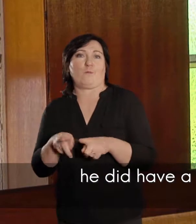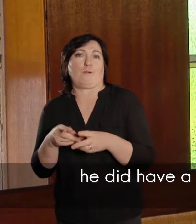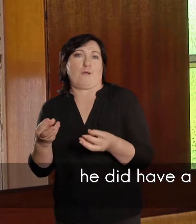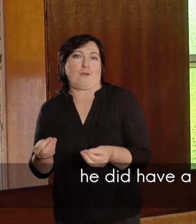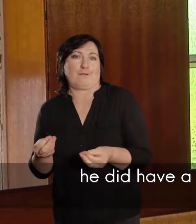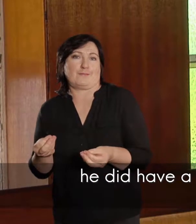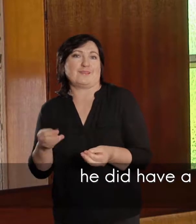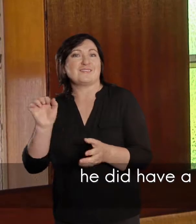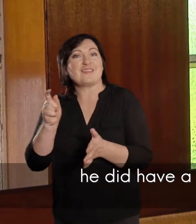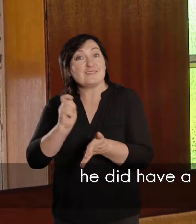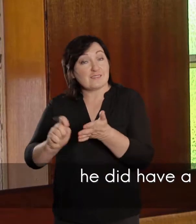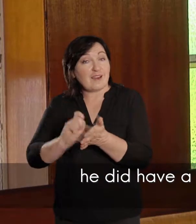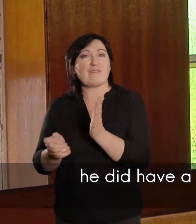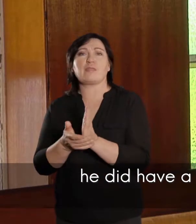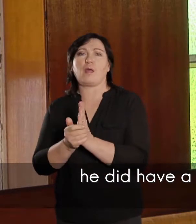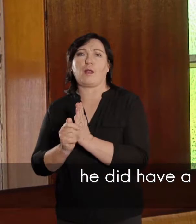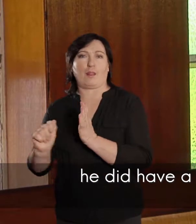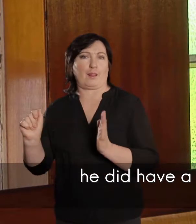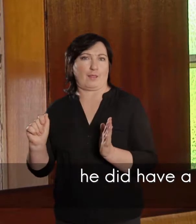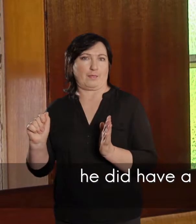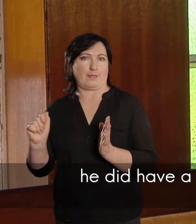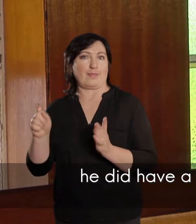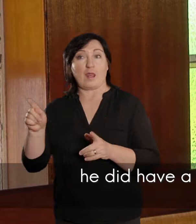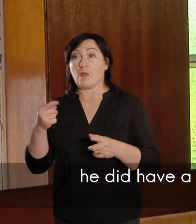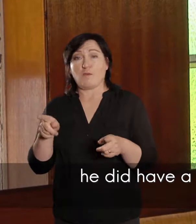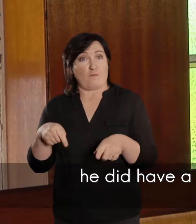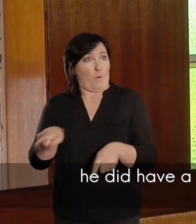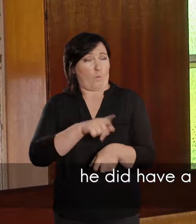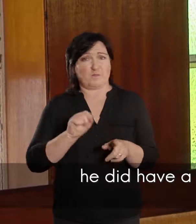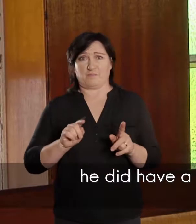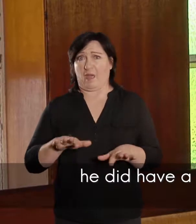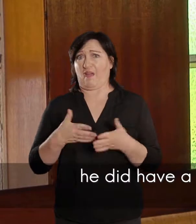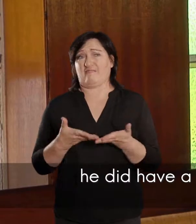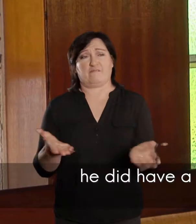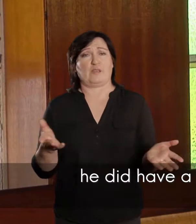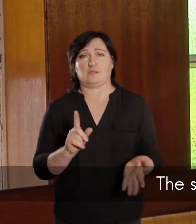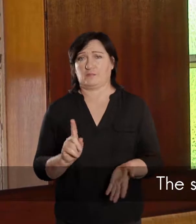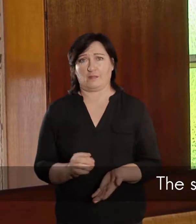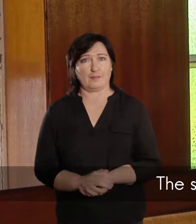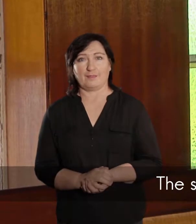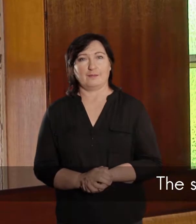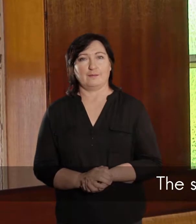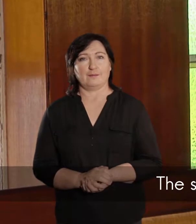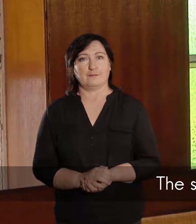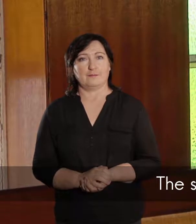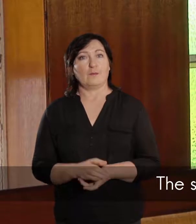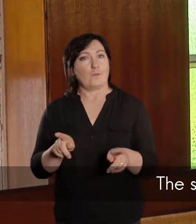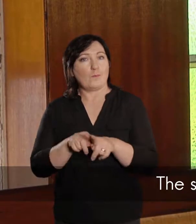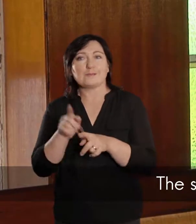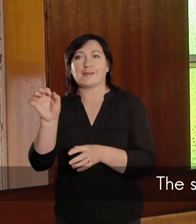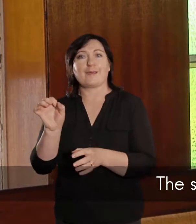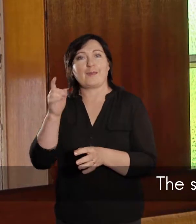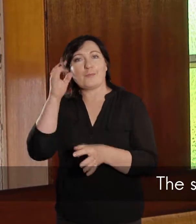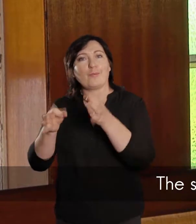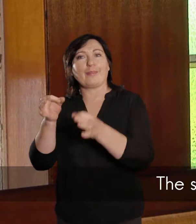even sy, sy skryf talent, dink ek het die nie wonderlik geopenbaar binnen die kerk nie. Net so rondom die, sy